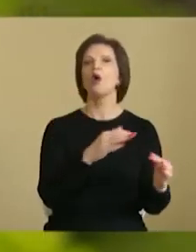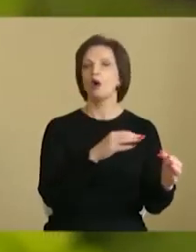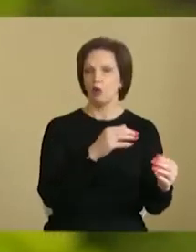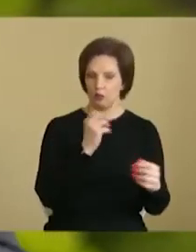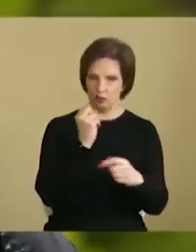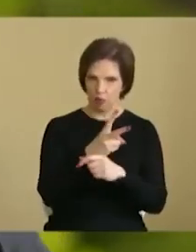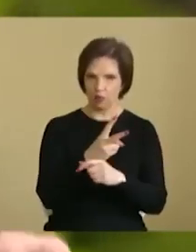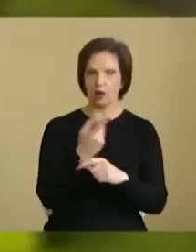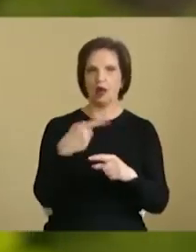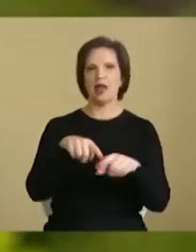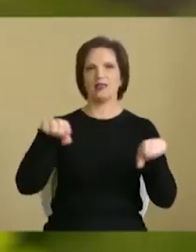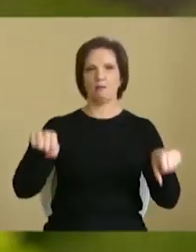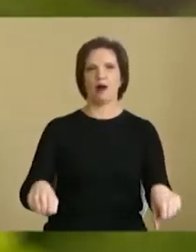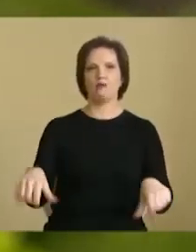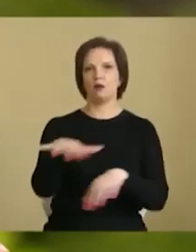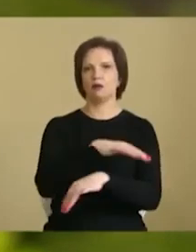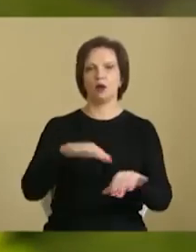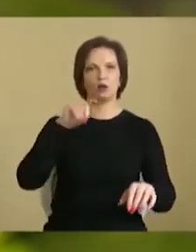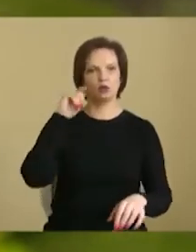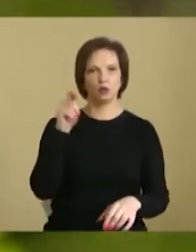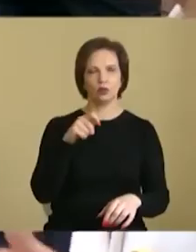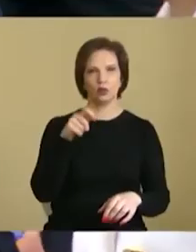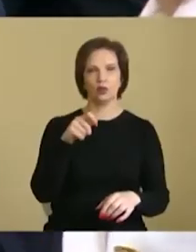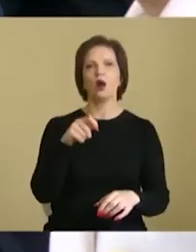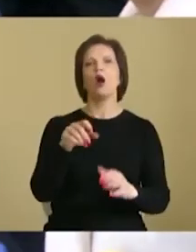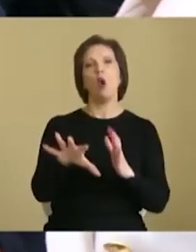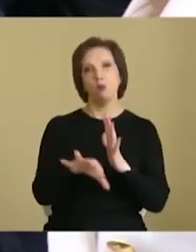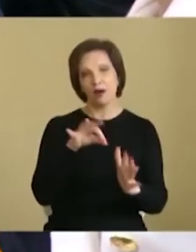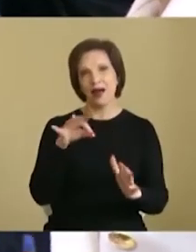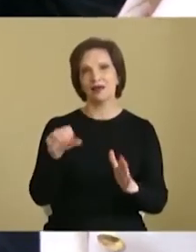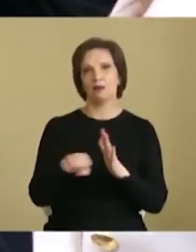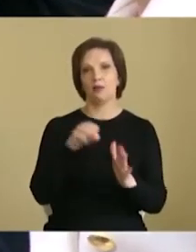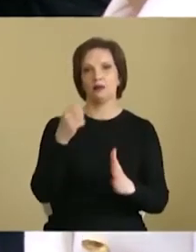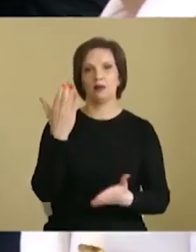народу України. Будь ласка, обирайте бандитів, якщо хочете.